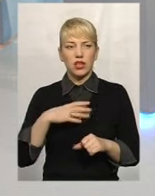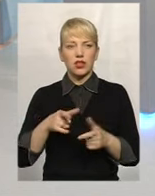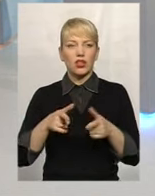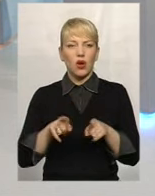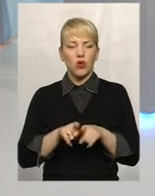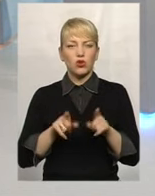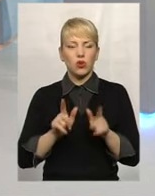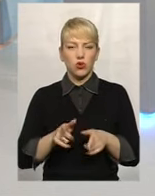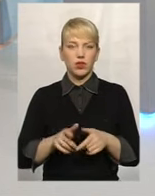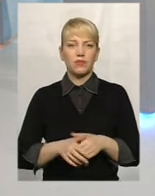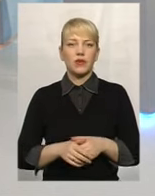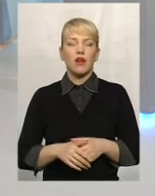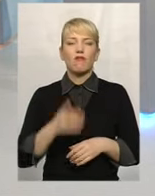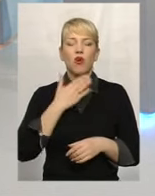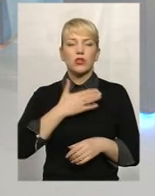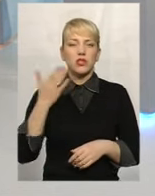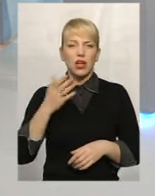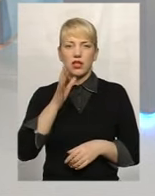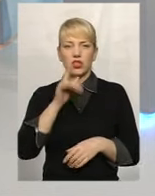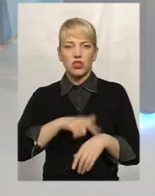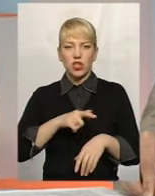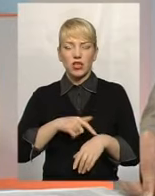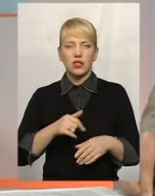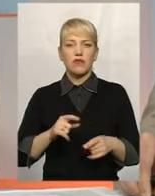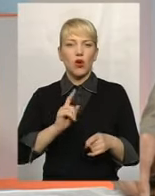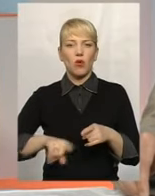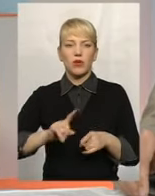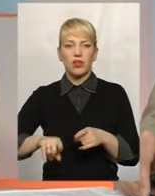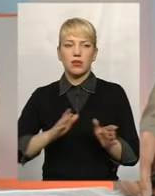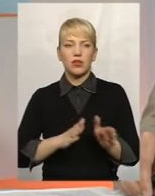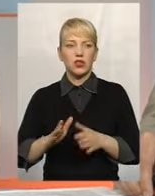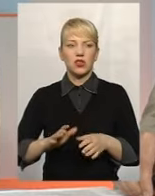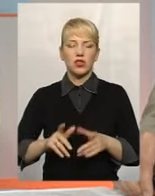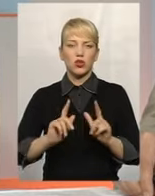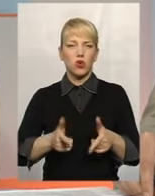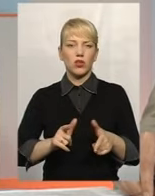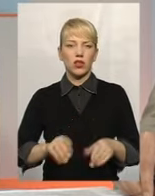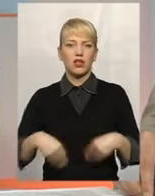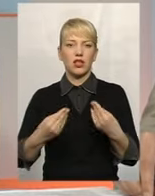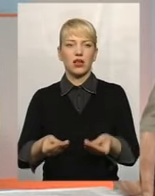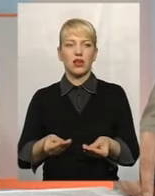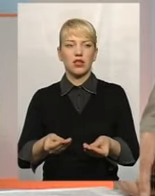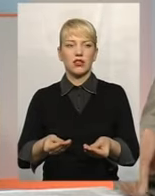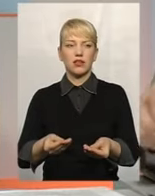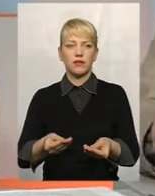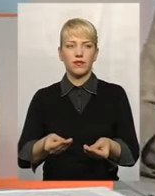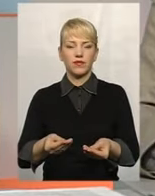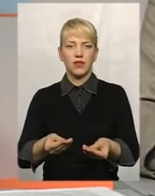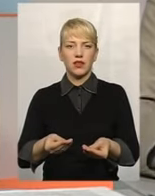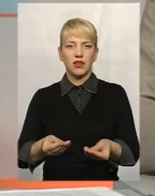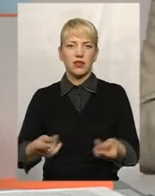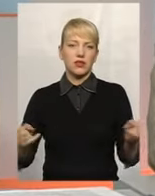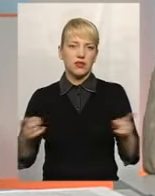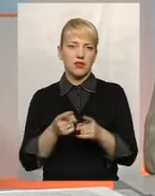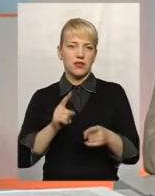В принципі, останнім часом в оперативному режимі згода надається, як в стислі